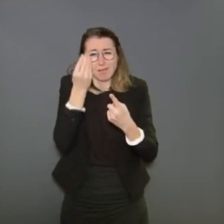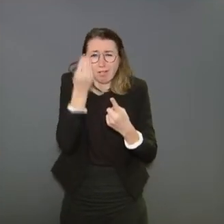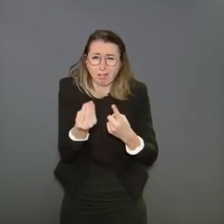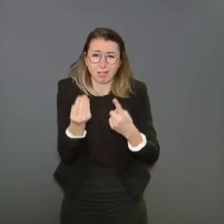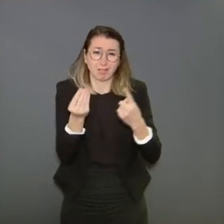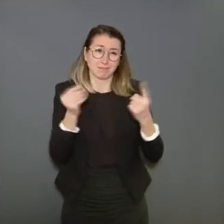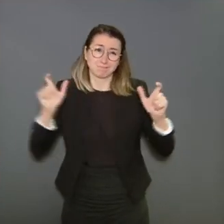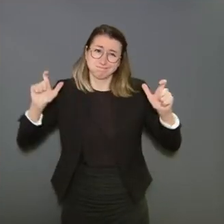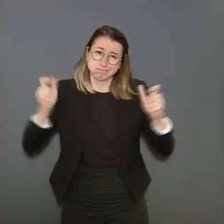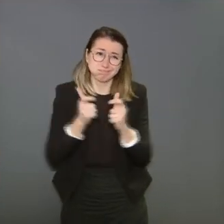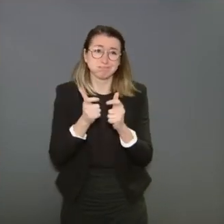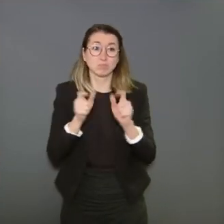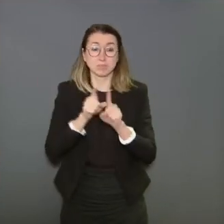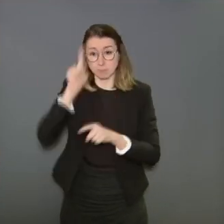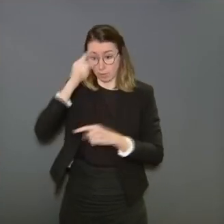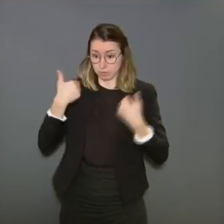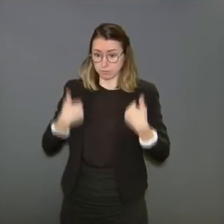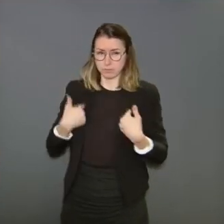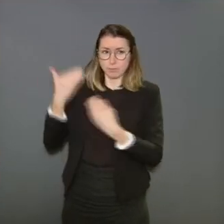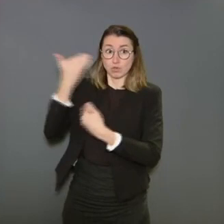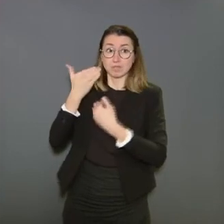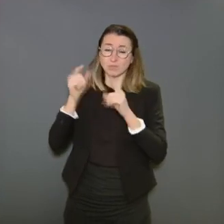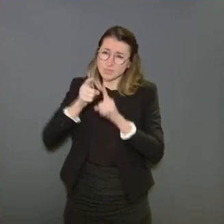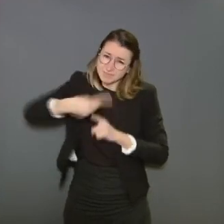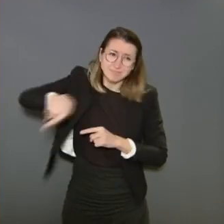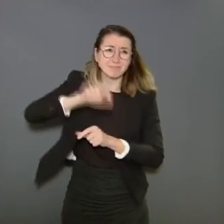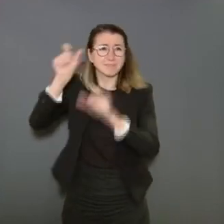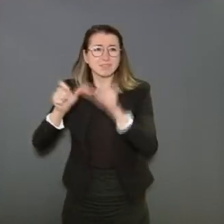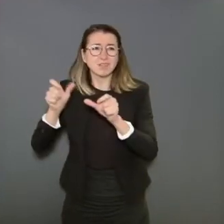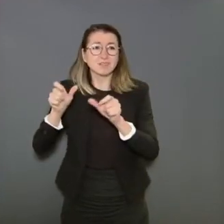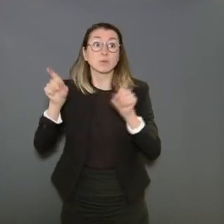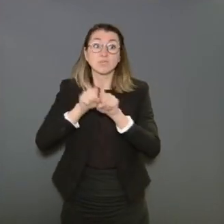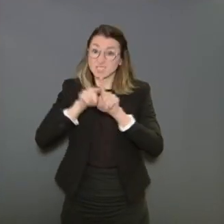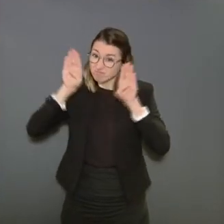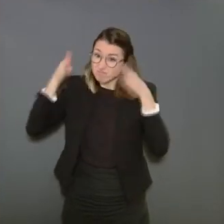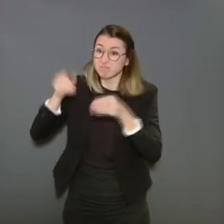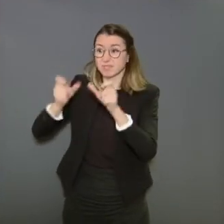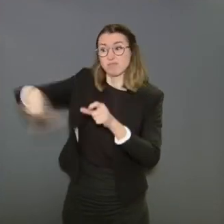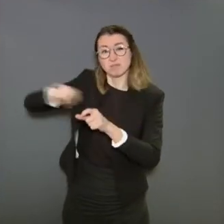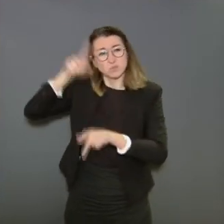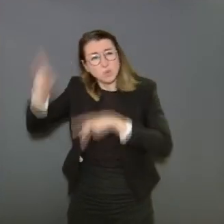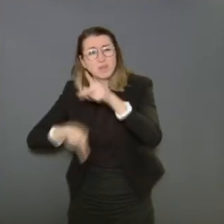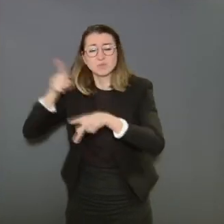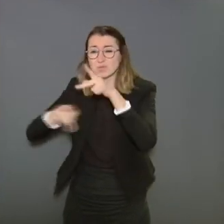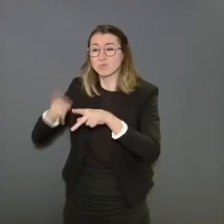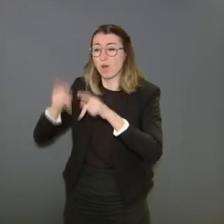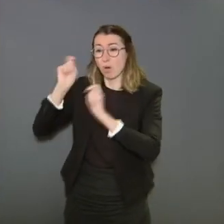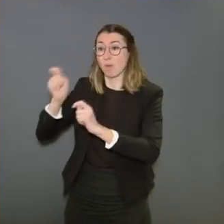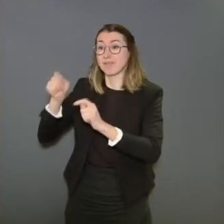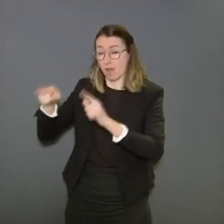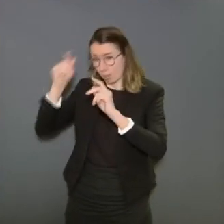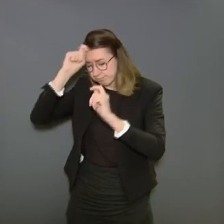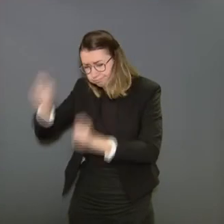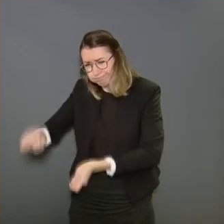pensez à notre personnel soignant. C'est des paroles que j'ai entendues d'une personne qui travaille dans les soins il y a quelques jours.